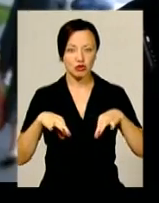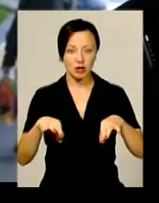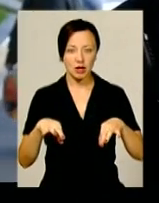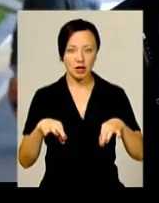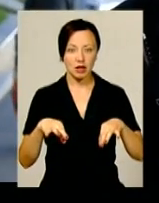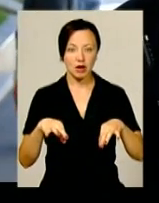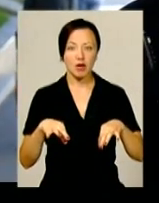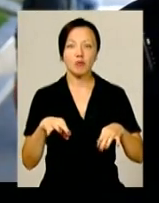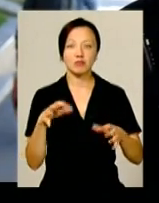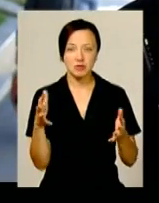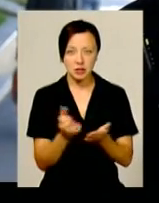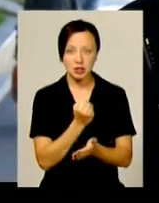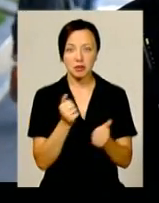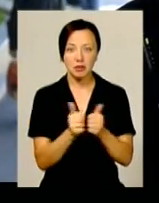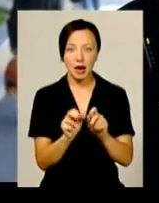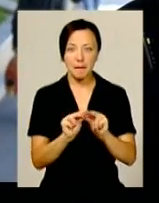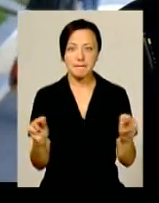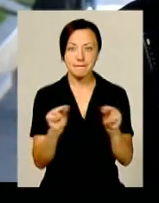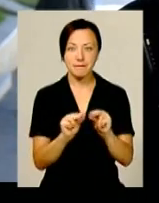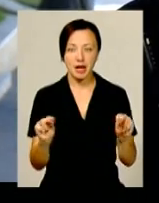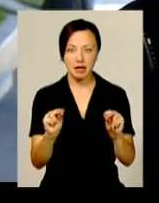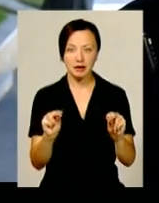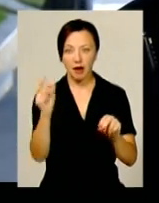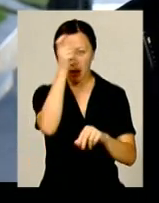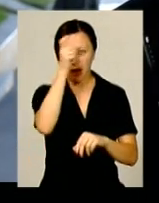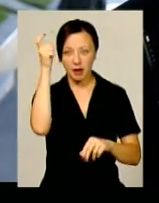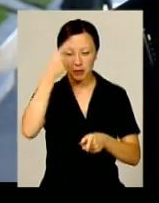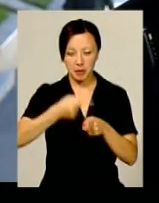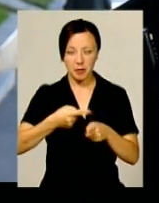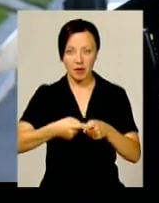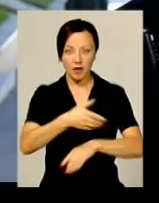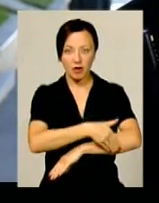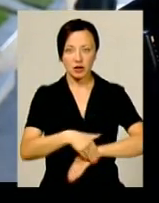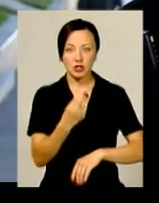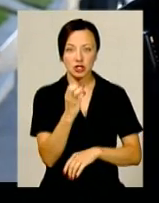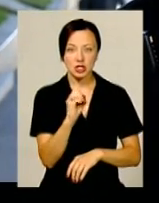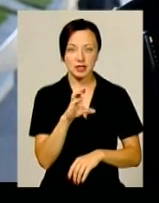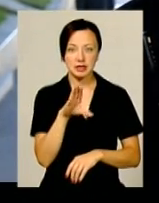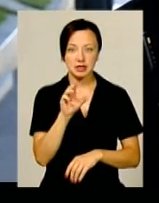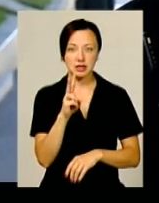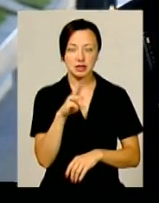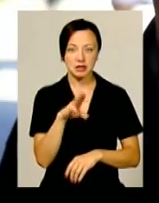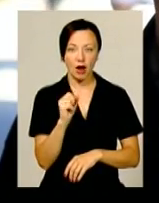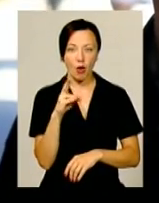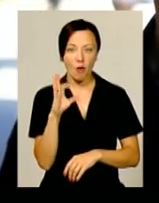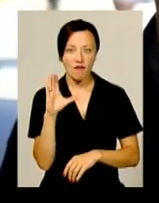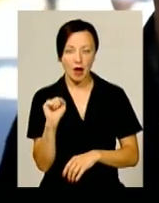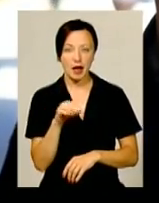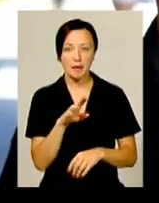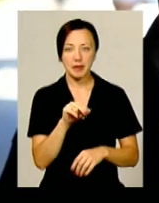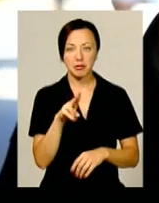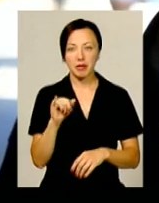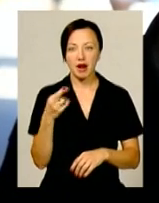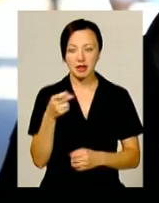виявлено поблизу Педакадемії на вулиць Перехрестя, вулиць Шестакова та Проскорівського підпілля. За кермом даного